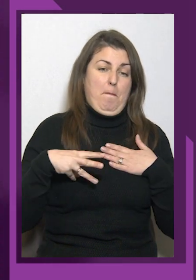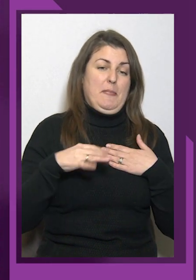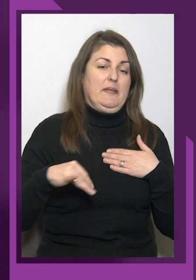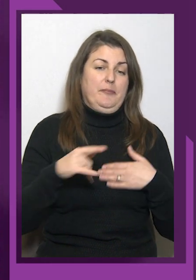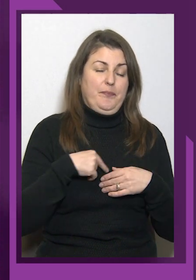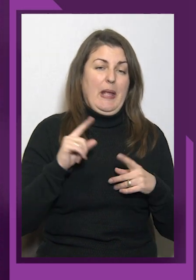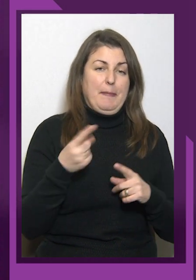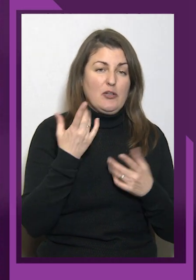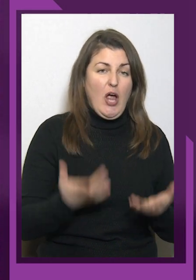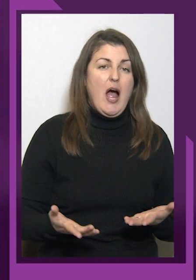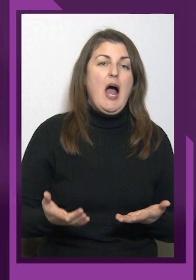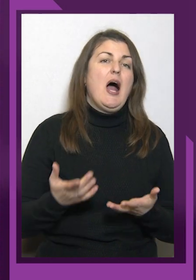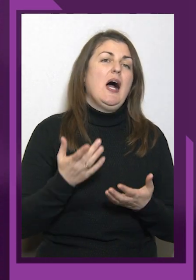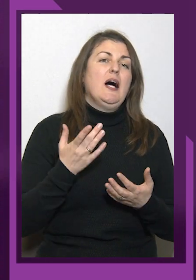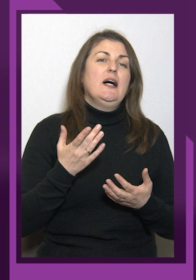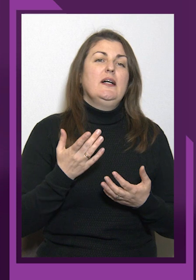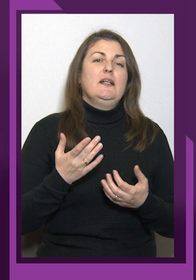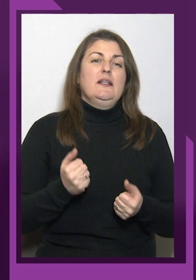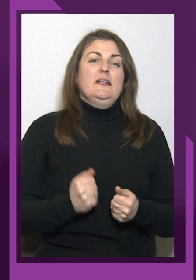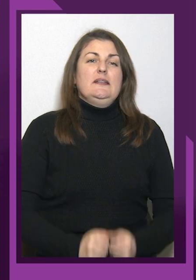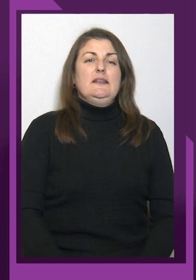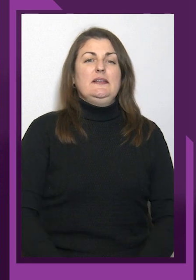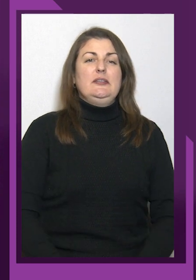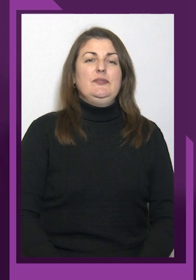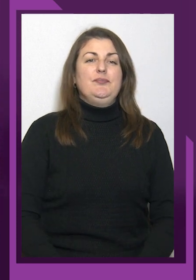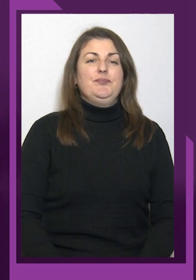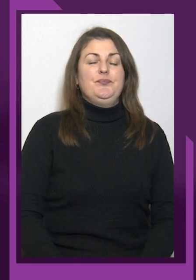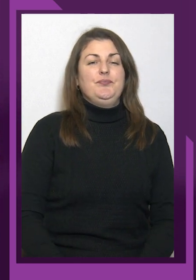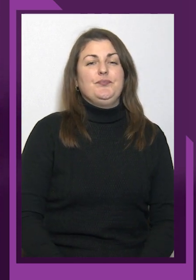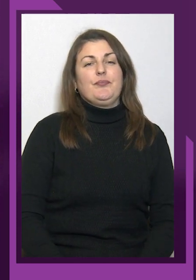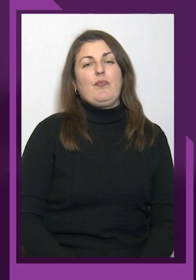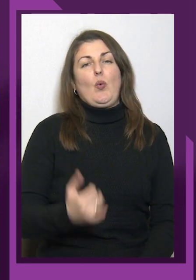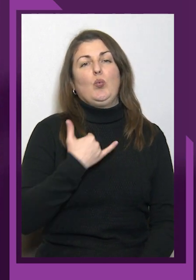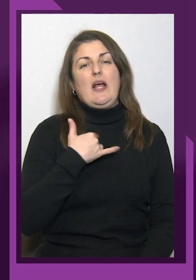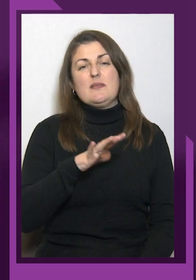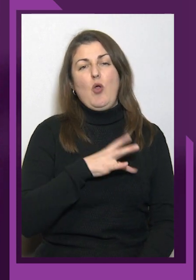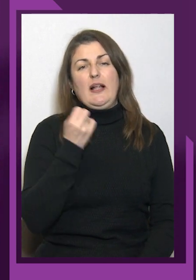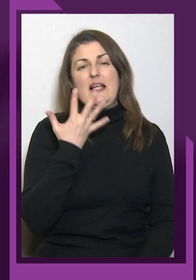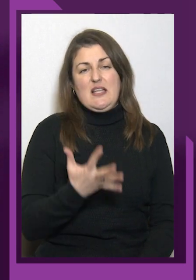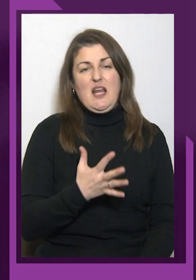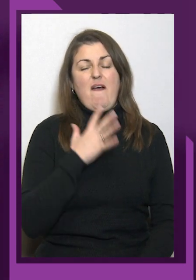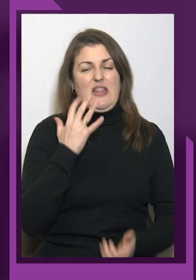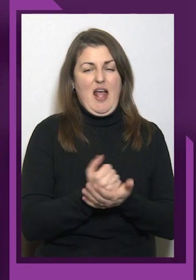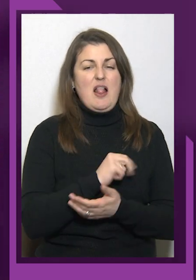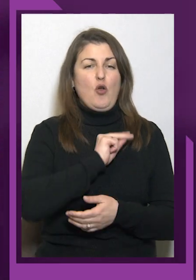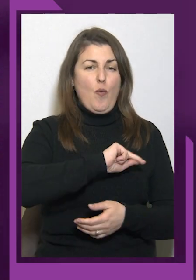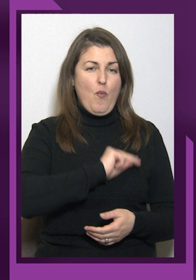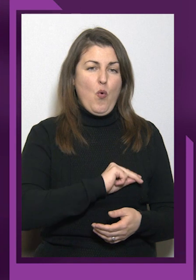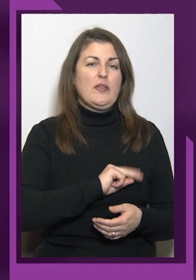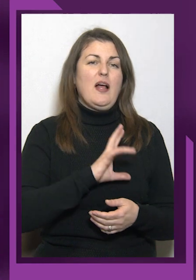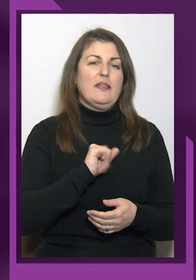Ну, в нас була настільки вдала робота на той, що Паралімпіаді, що ми змогли зупинити